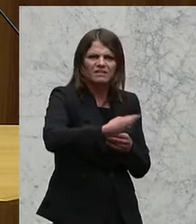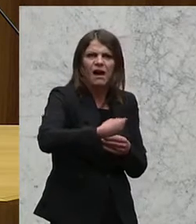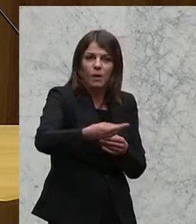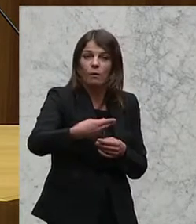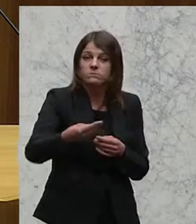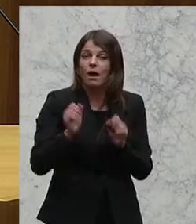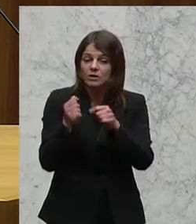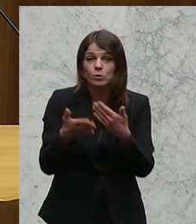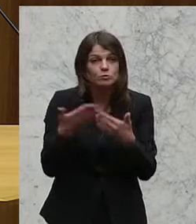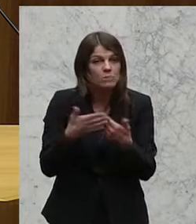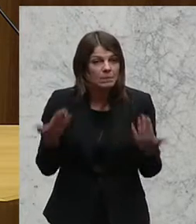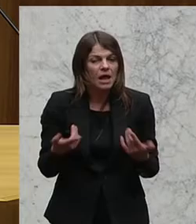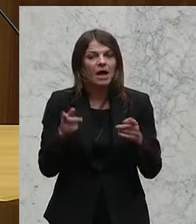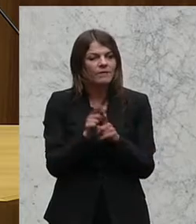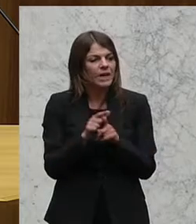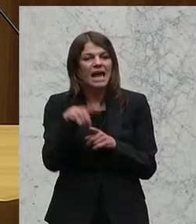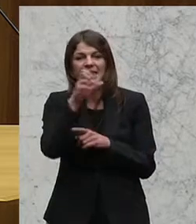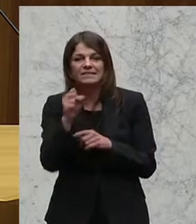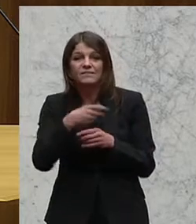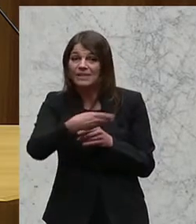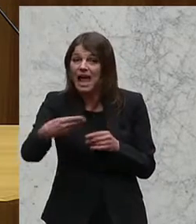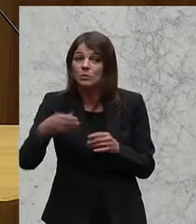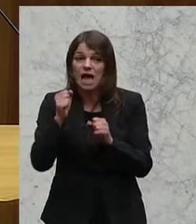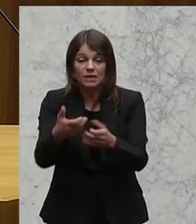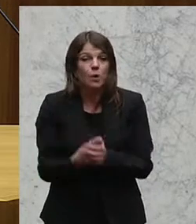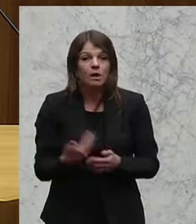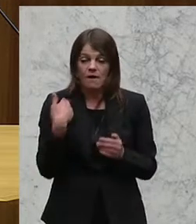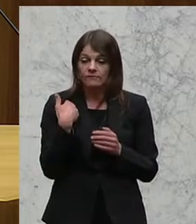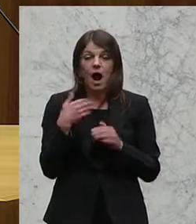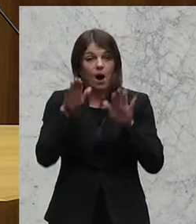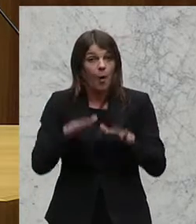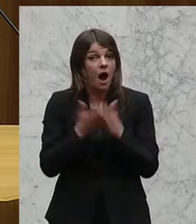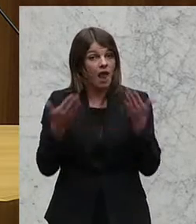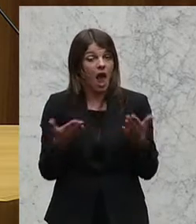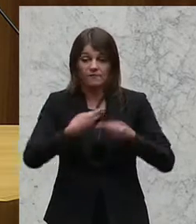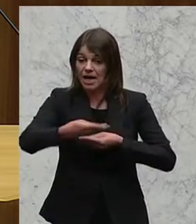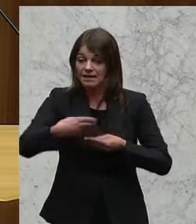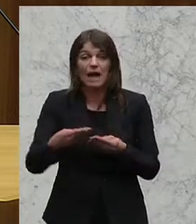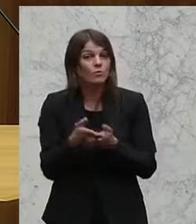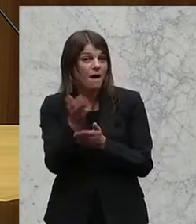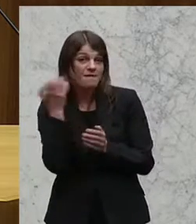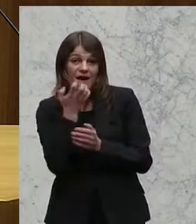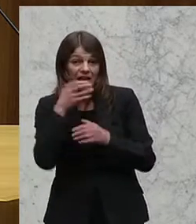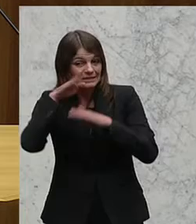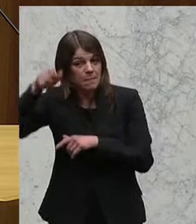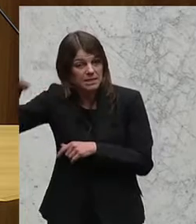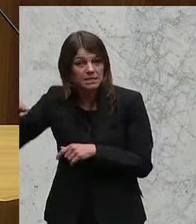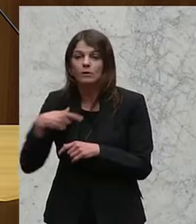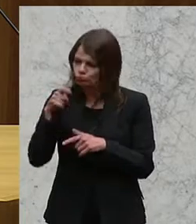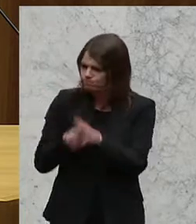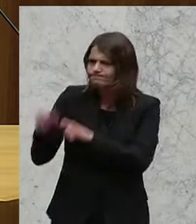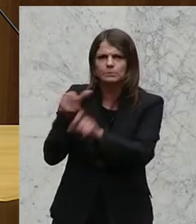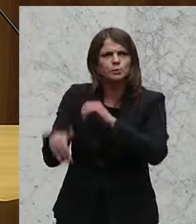Verteilungsaktionen wie zum Beispiel die Lies-Verteilungsaktion, wo der Koran verteilt wurde durch radikale Islamisten, zu verhindern.